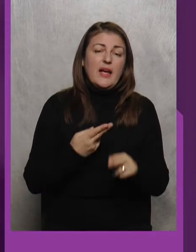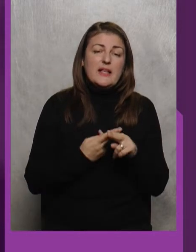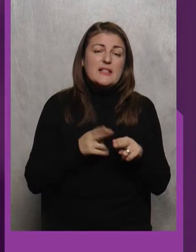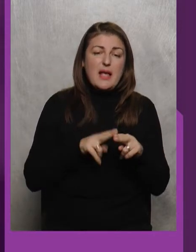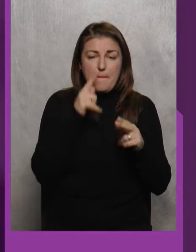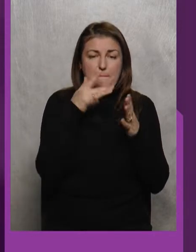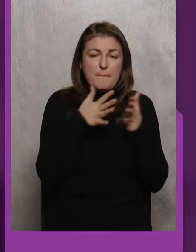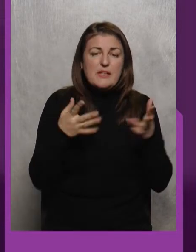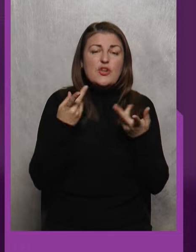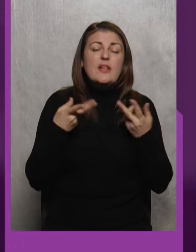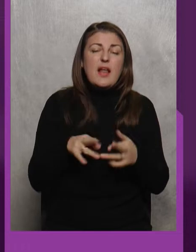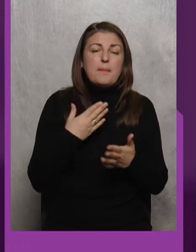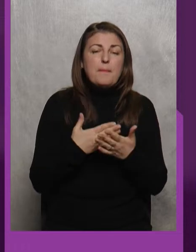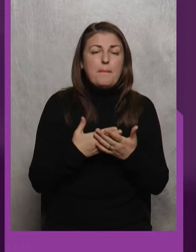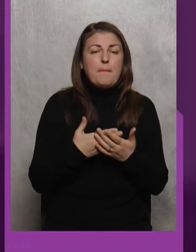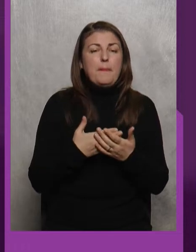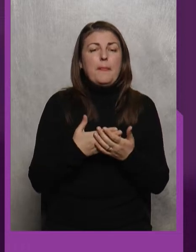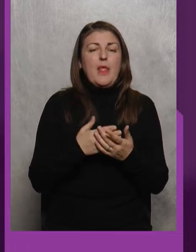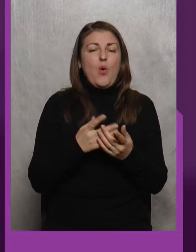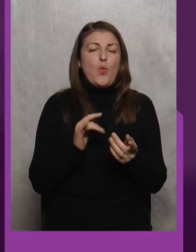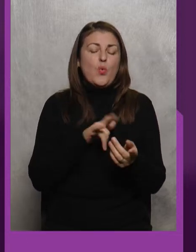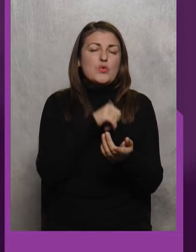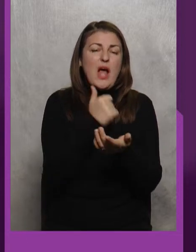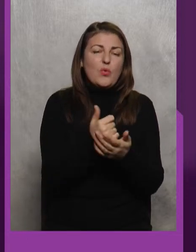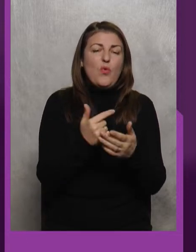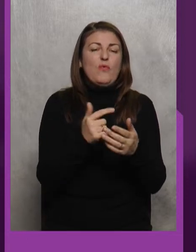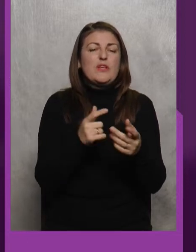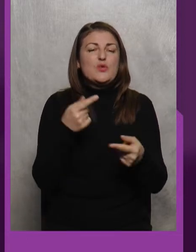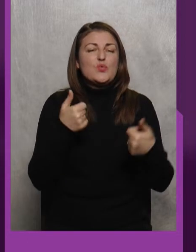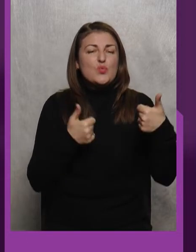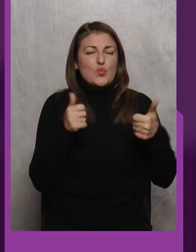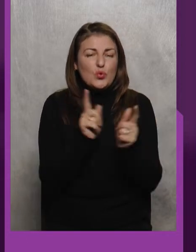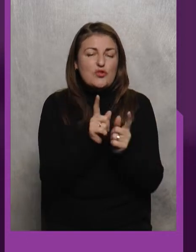більше для Остановки суточки Покарання Або